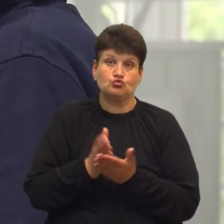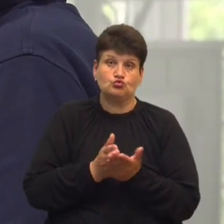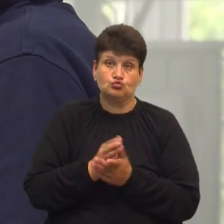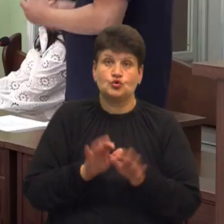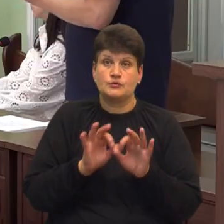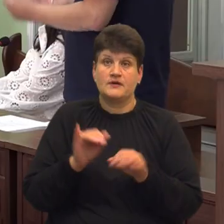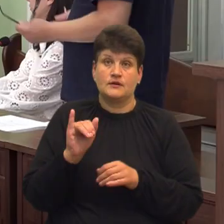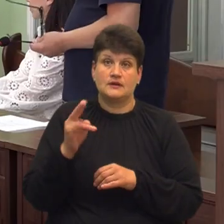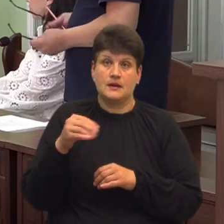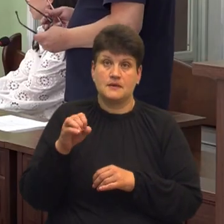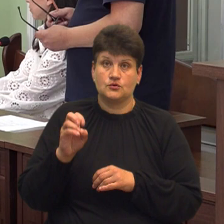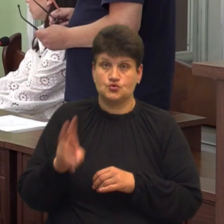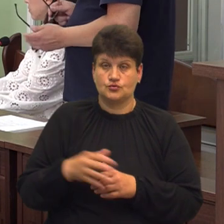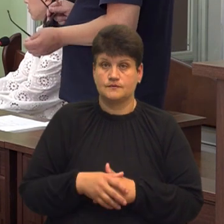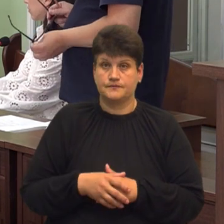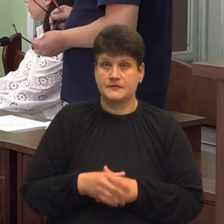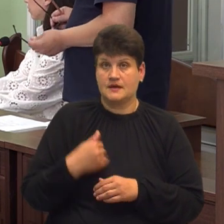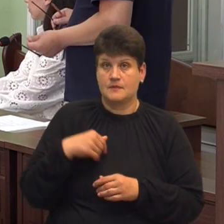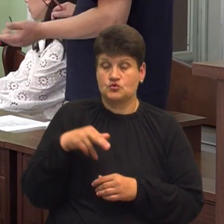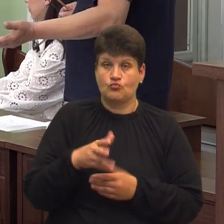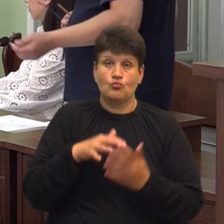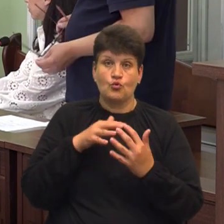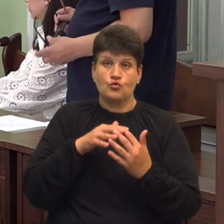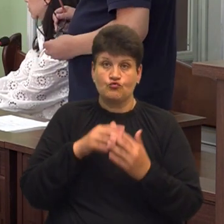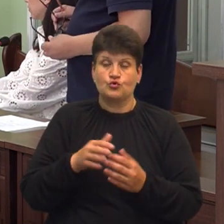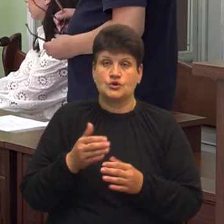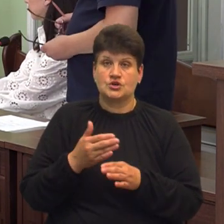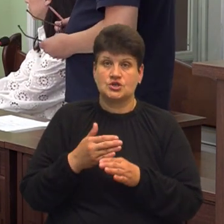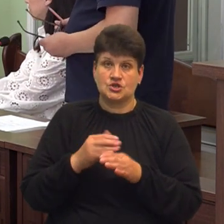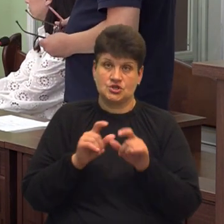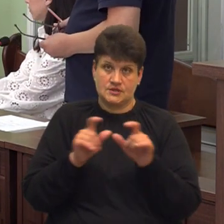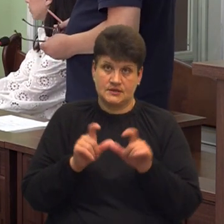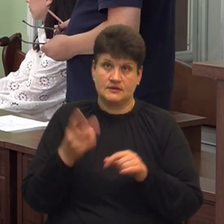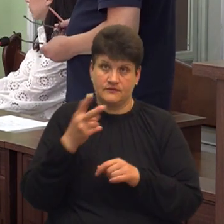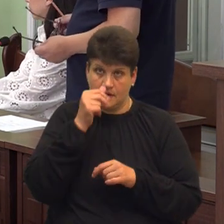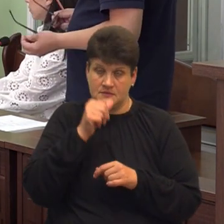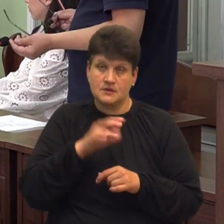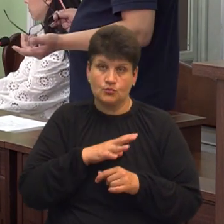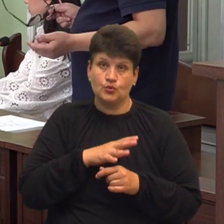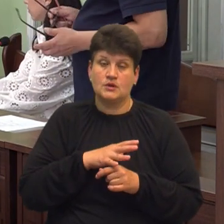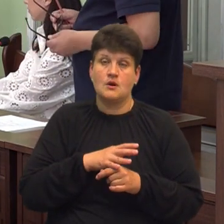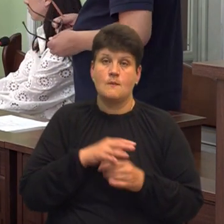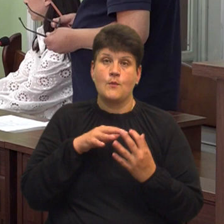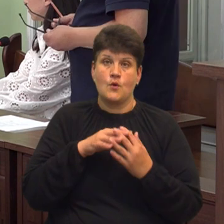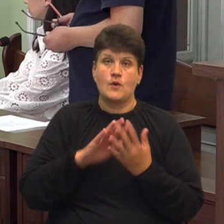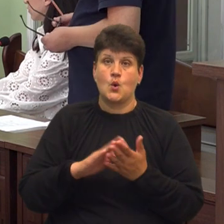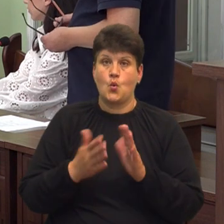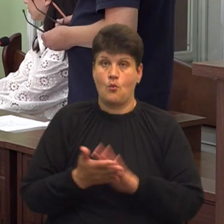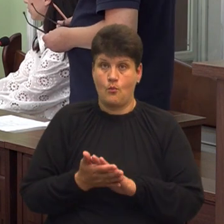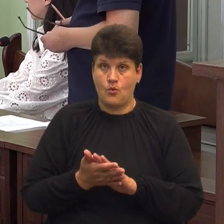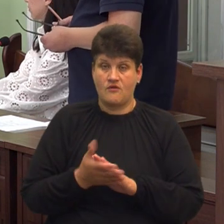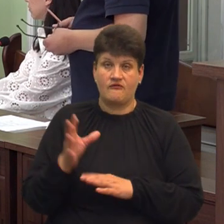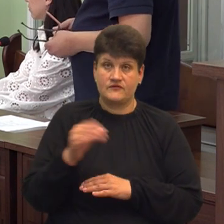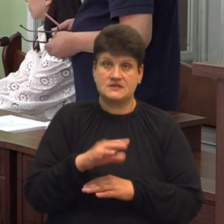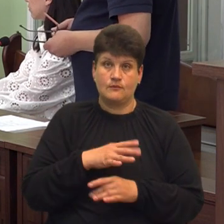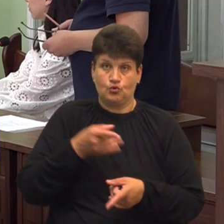Дем'янчук. Я вийшов в бойову частину. Два місяці перебували дійсно в бойових умовах і все було